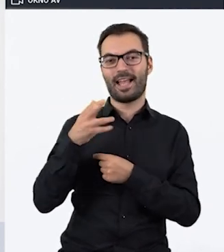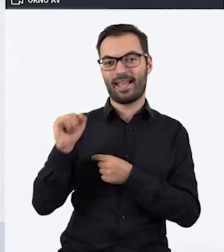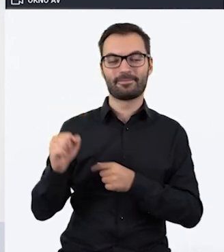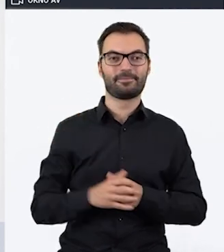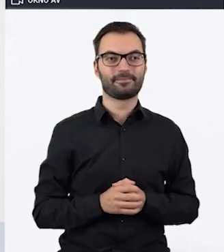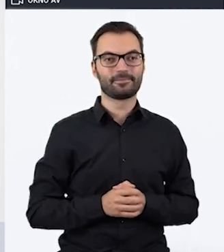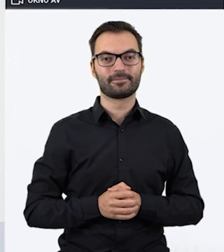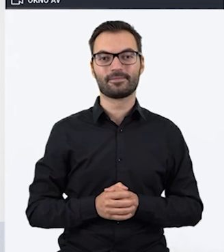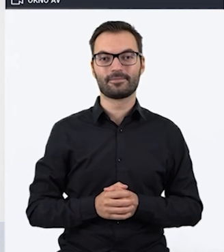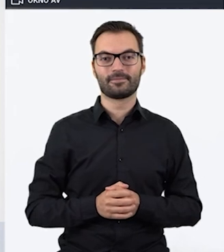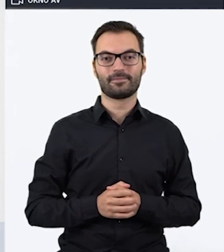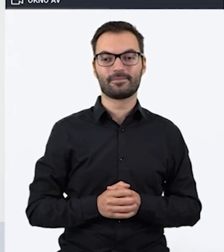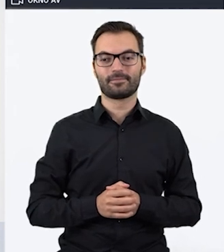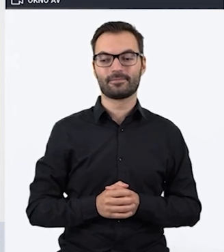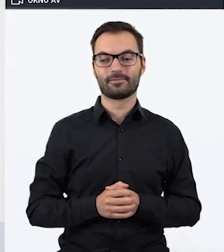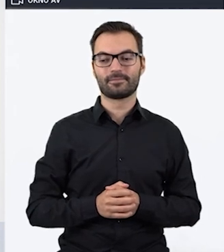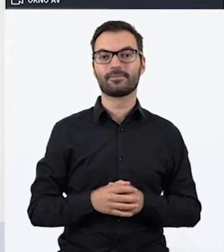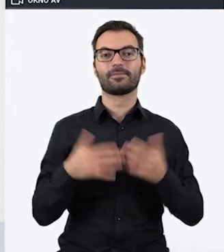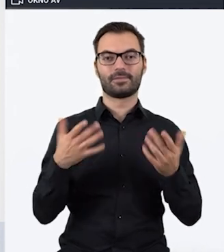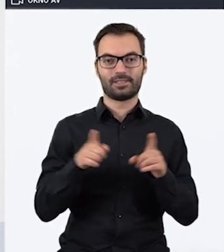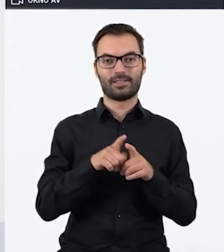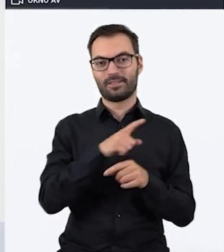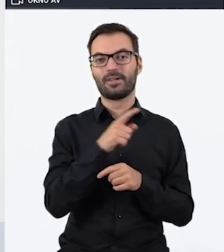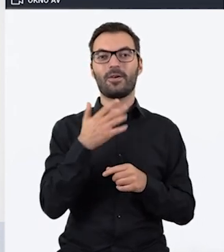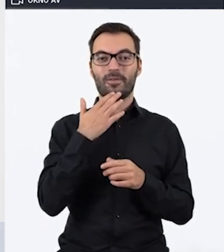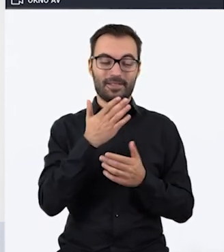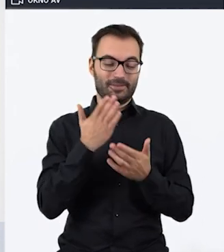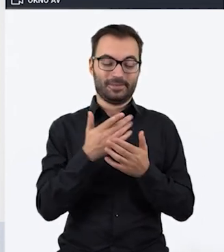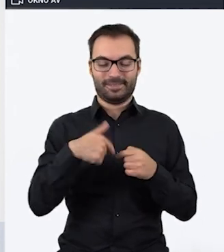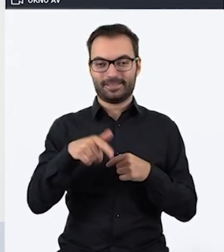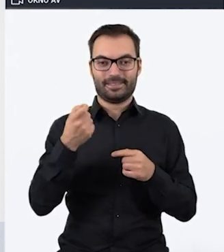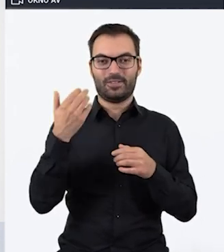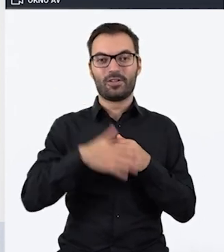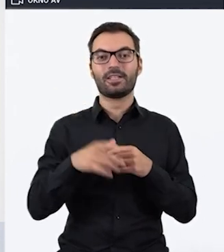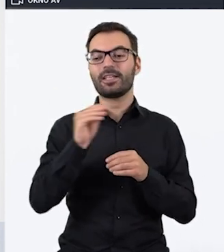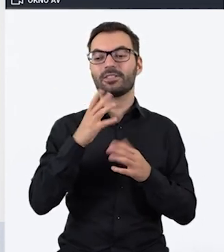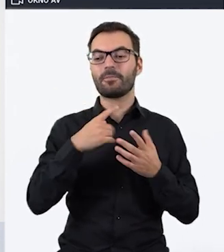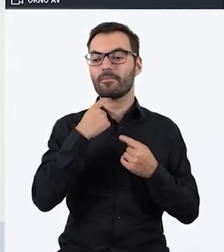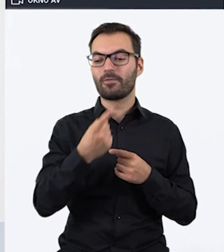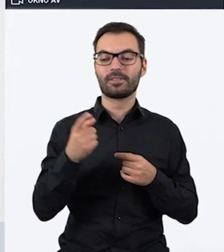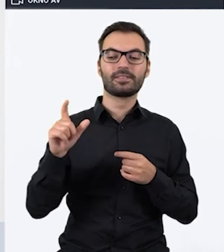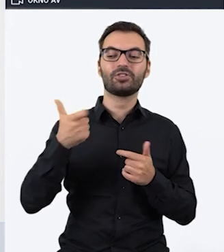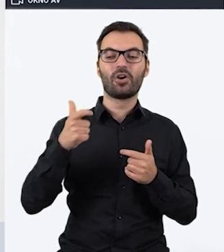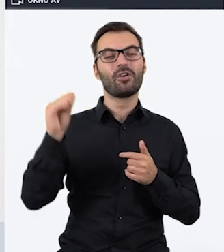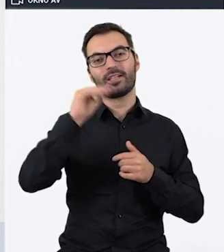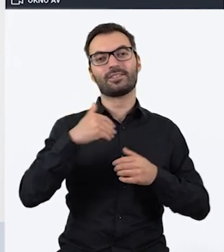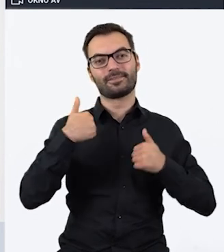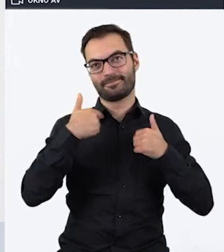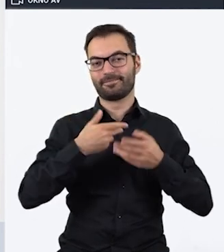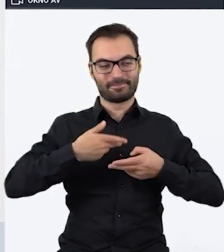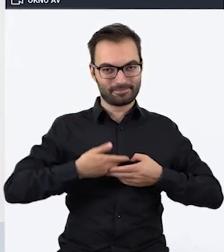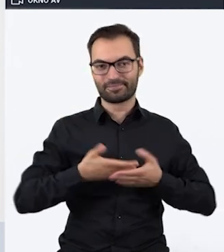no to teraz tak, tak jak Wojtek mówi, powoli kończymy, a teraz mówimy, czym jeszcze chcielibyśmy się z Państwem podzielić. Między